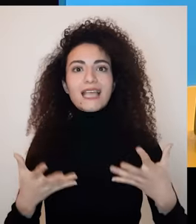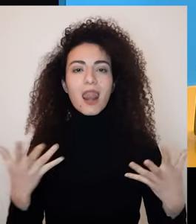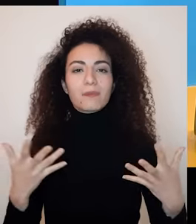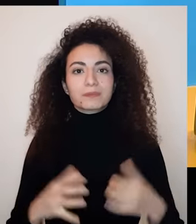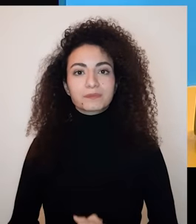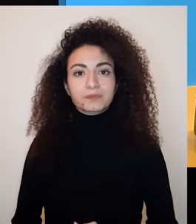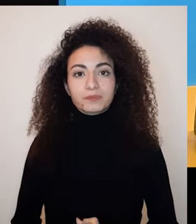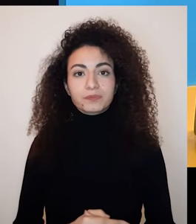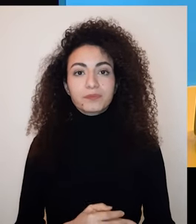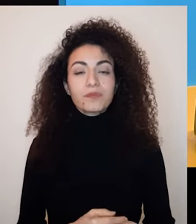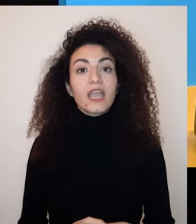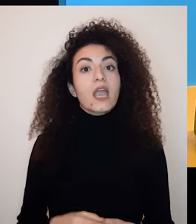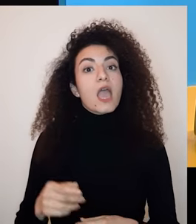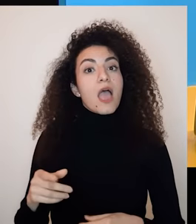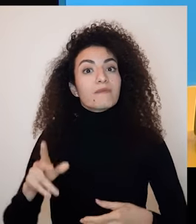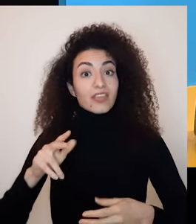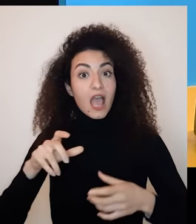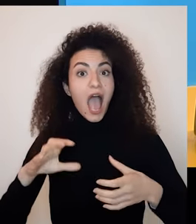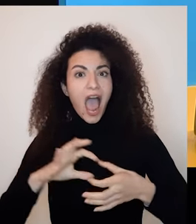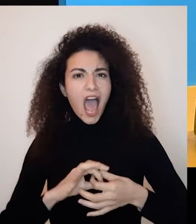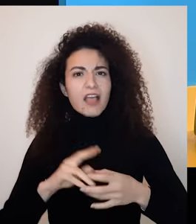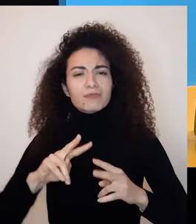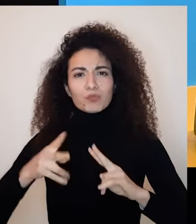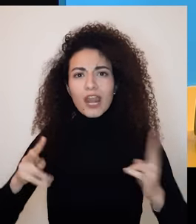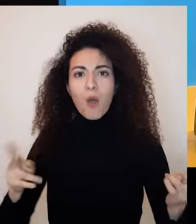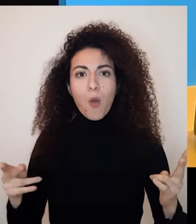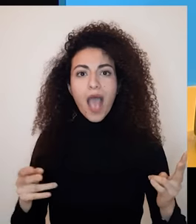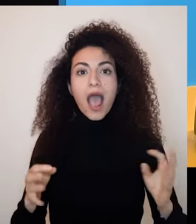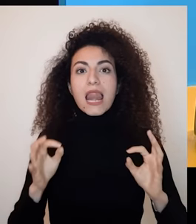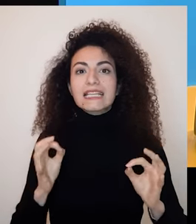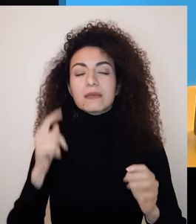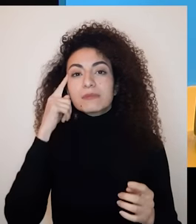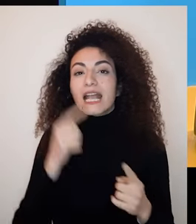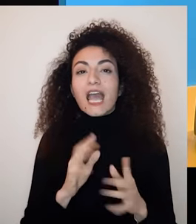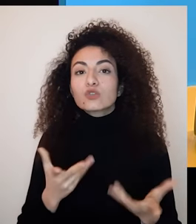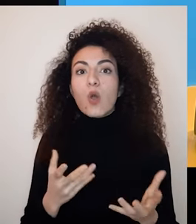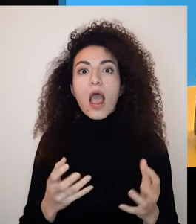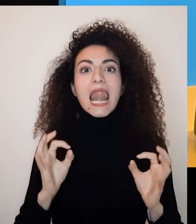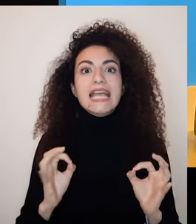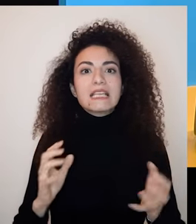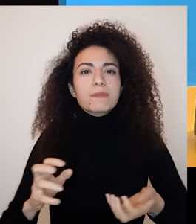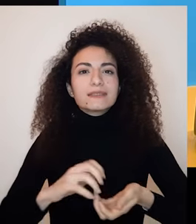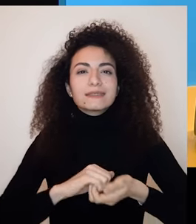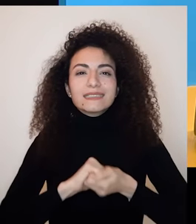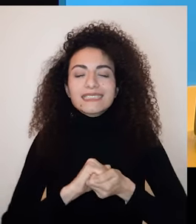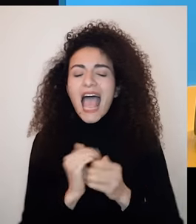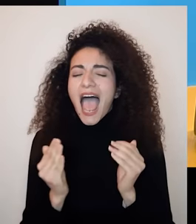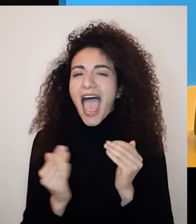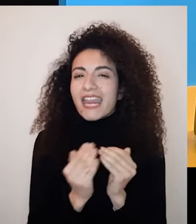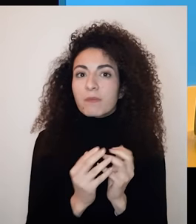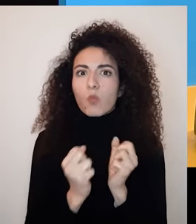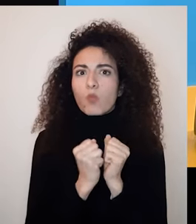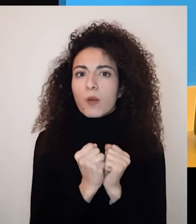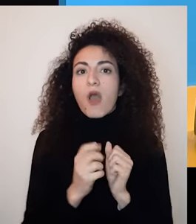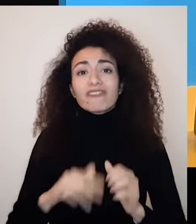بيوسع لك أفاقك وبشجعك على التقبل أفكار جديدة تماني الدليل بينصح وبساعد على إيجاد الحلول وعلى التقدم